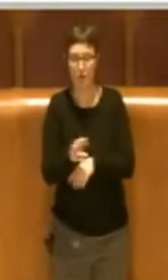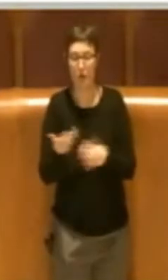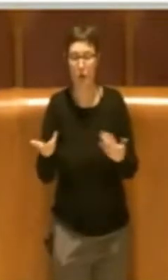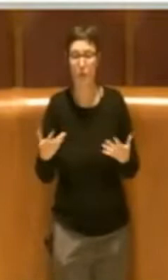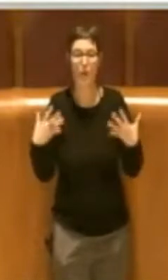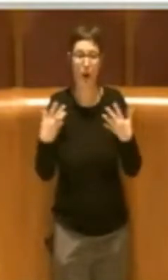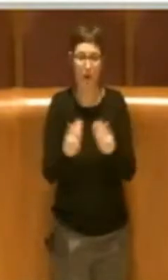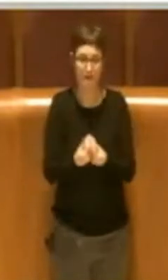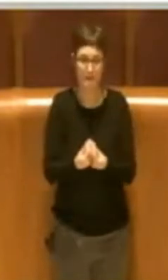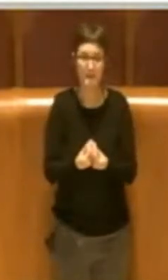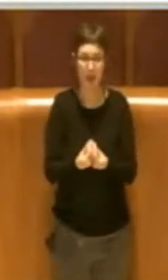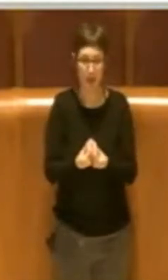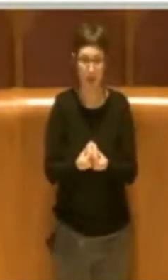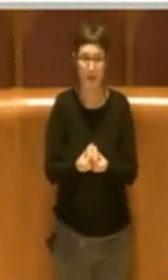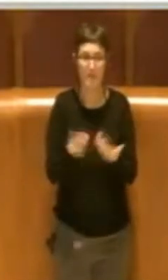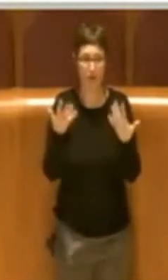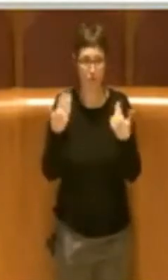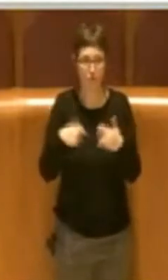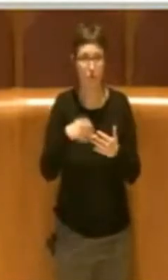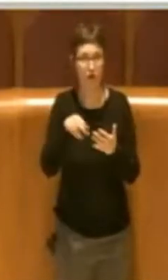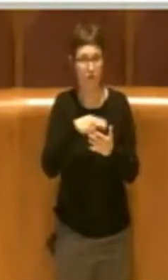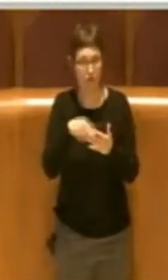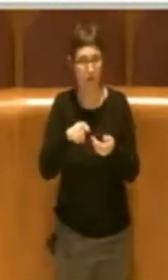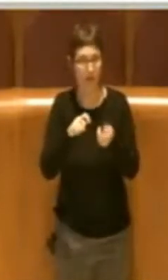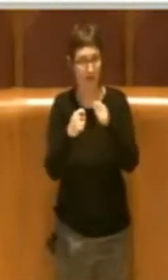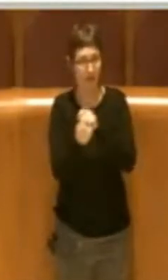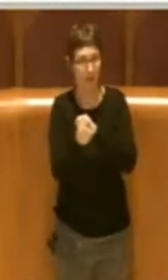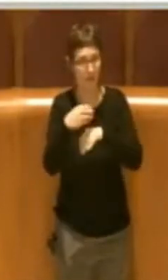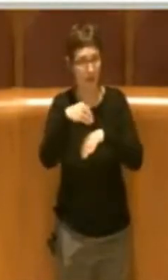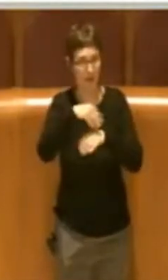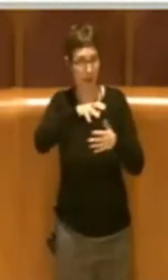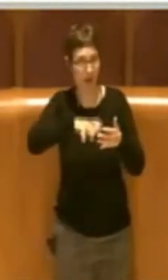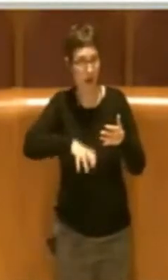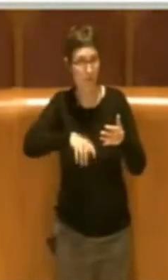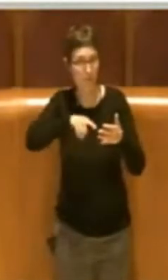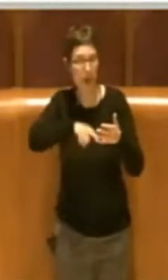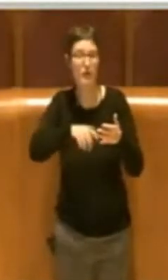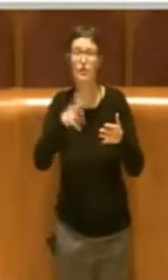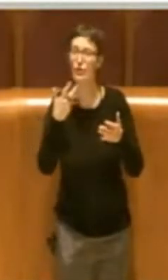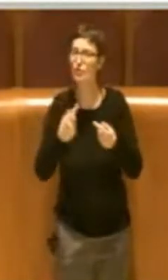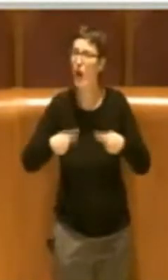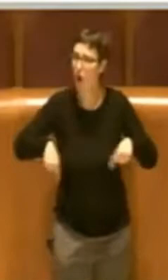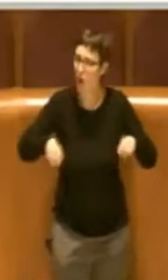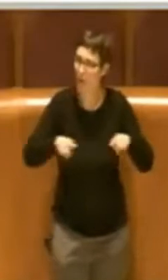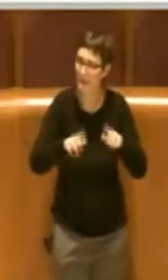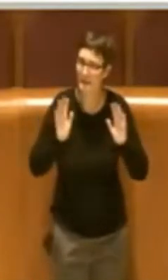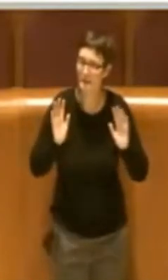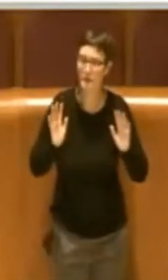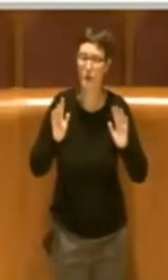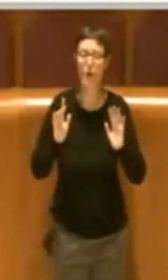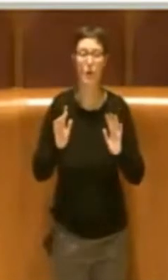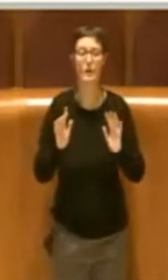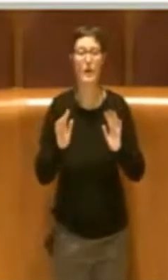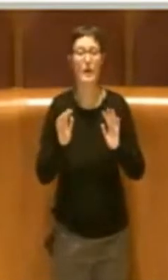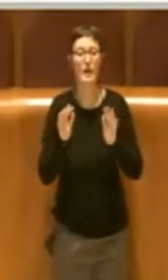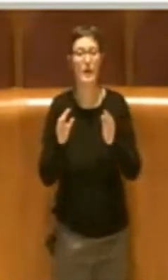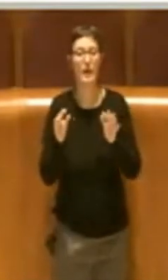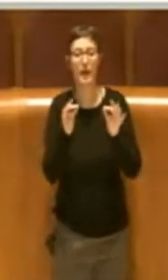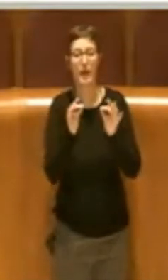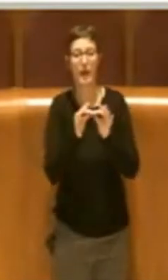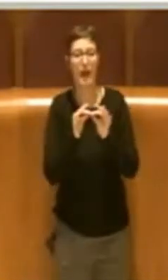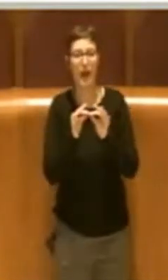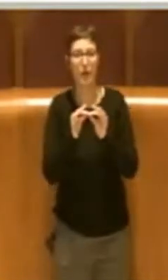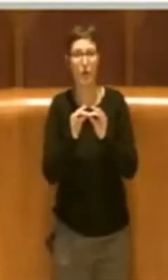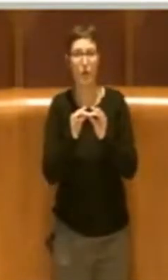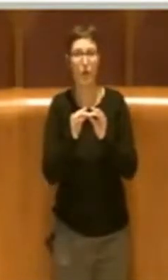votato questo emendamento in commissione, quindi questo è un emendamento in commissione di concerto con il